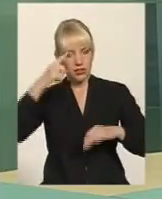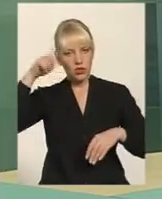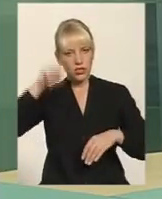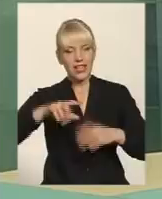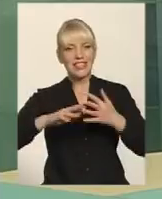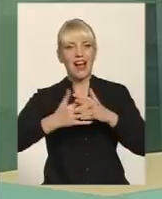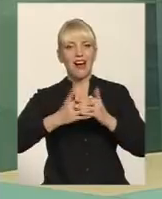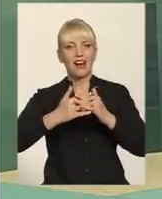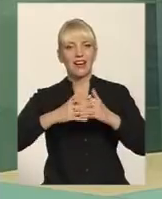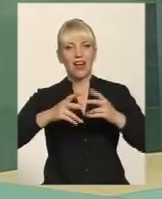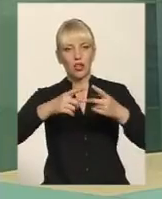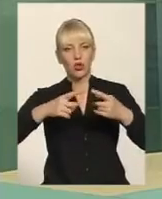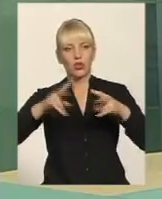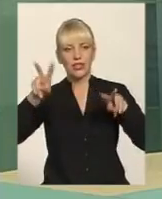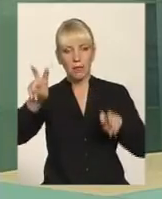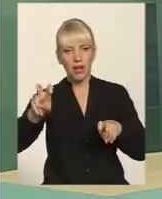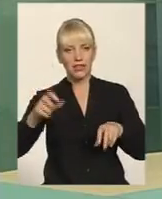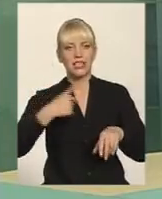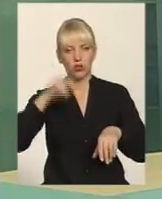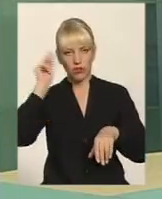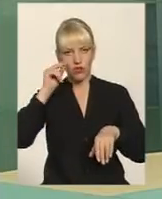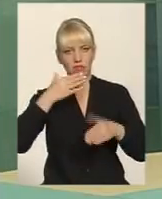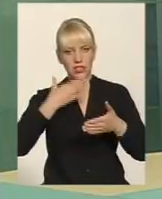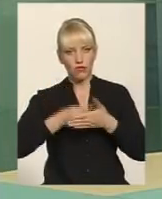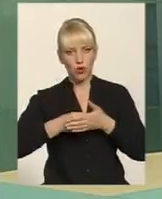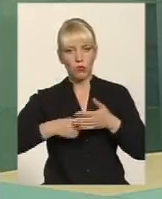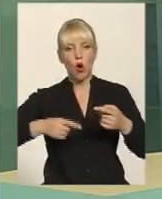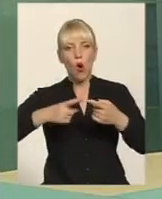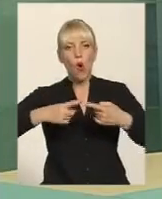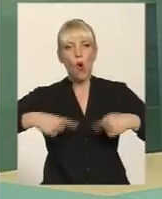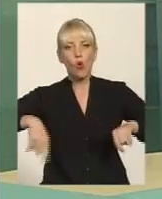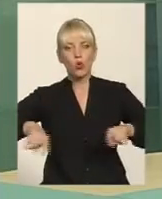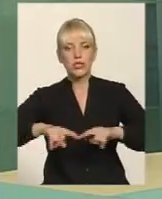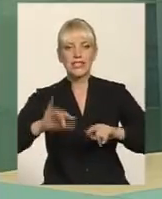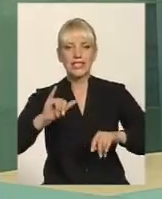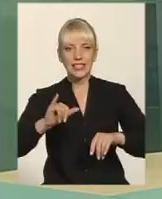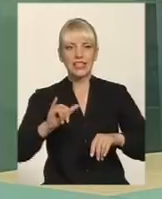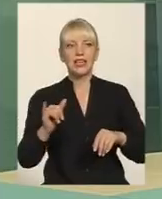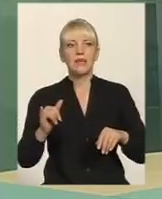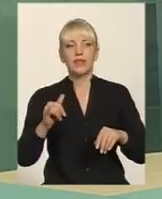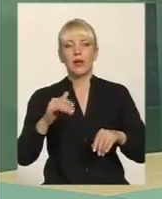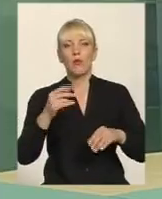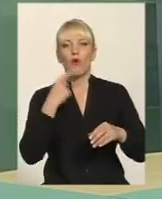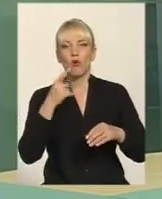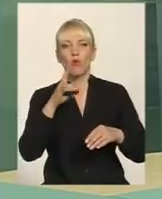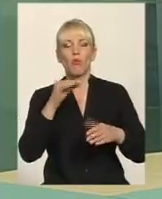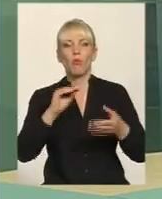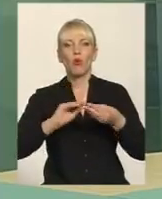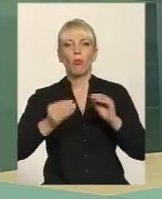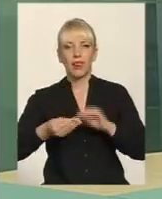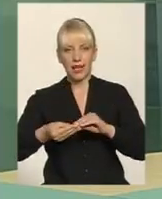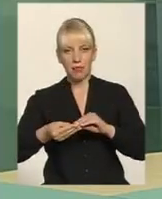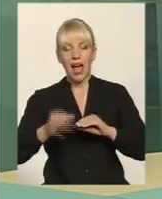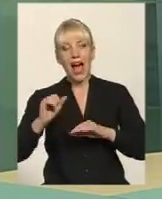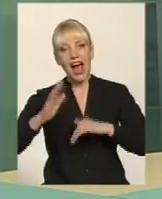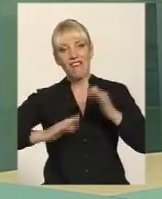аграрну тематику вивчаю безпосередньо в себе на окрузі. І на засідання цієї групи я привожу, в першу чергу, проблеми фахівців. Фахівці пропонують, як ці проблеми.